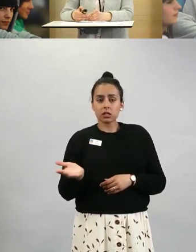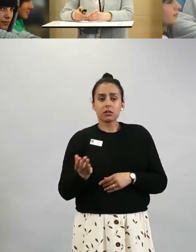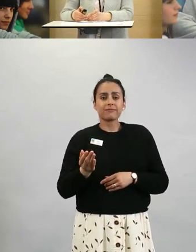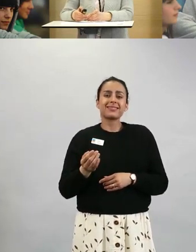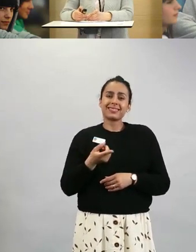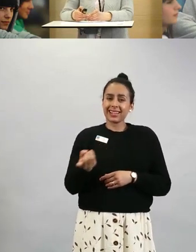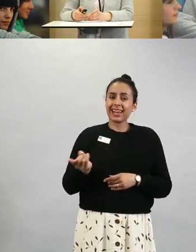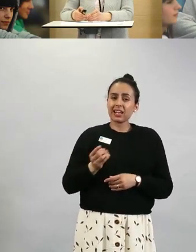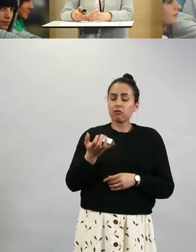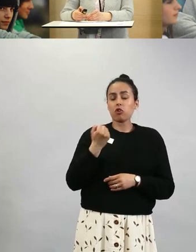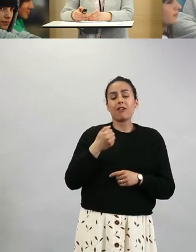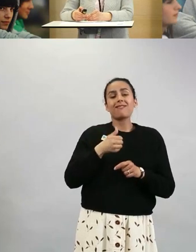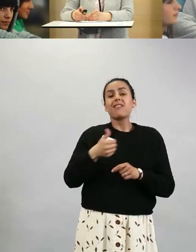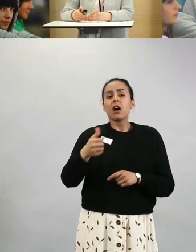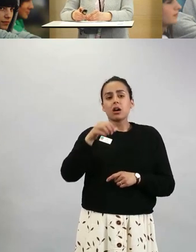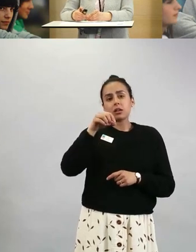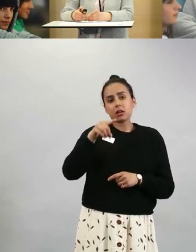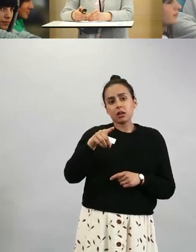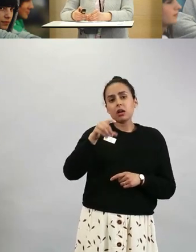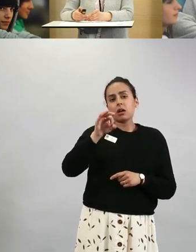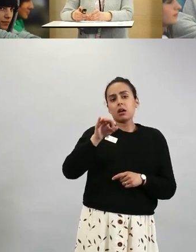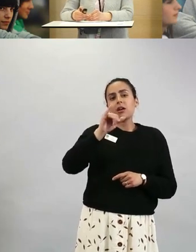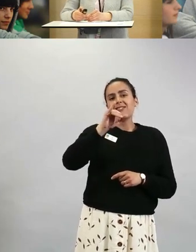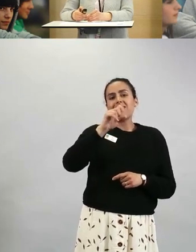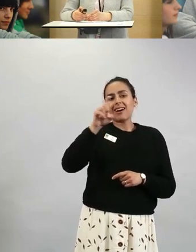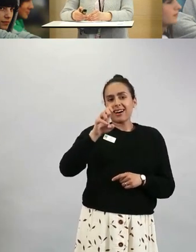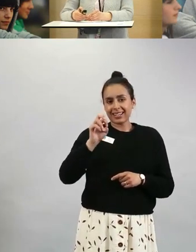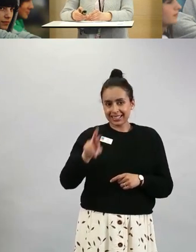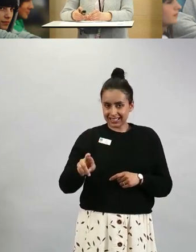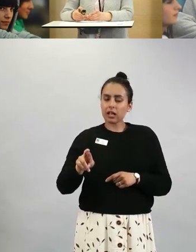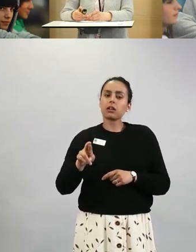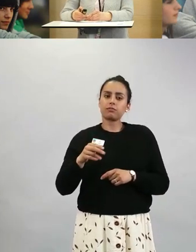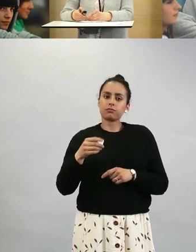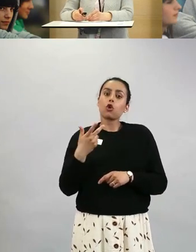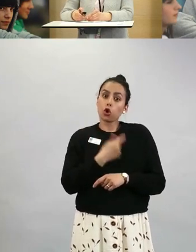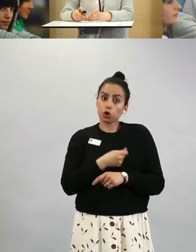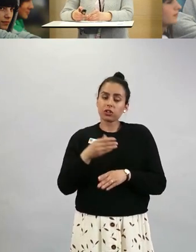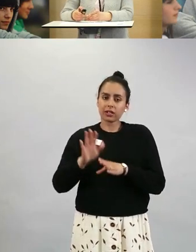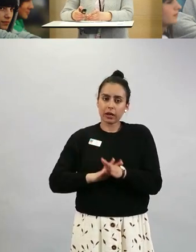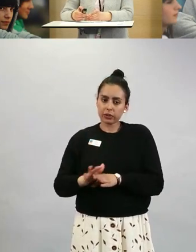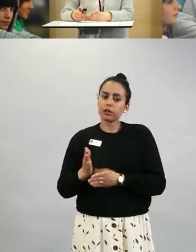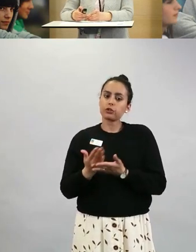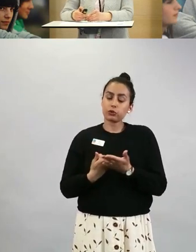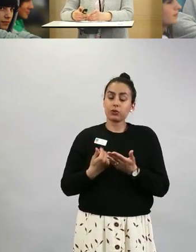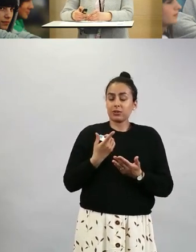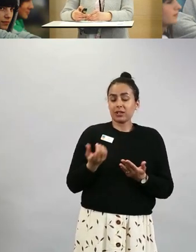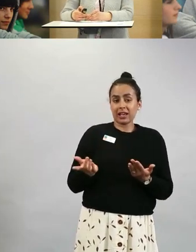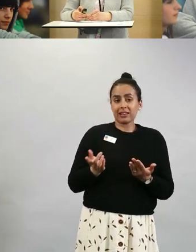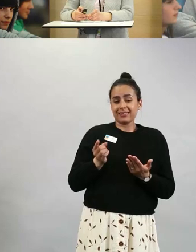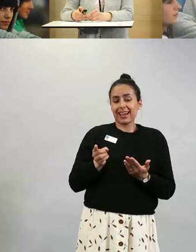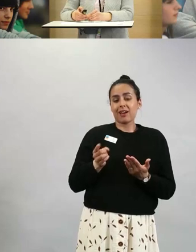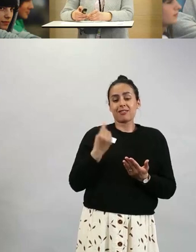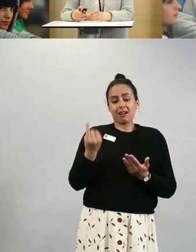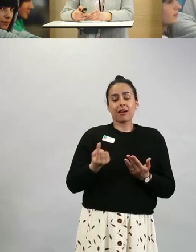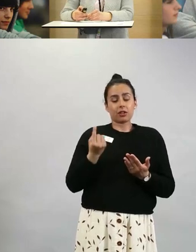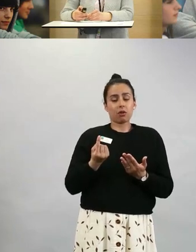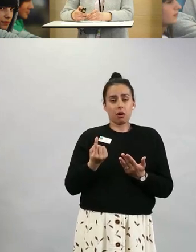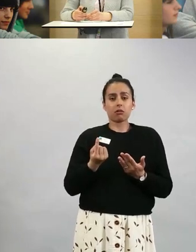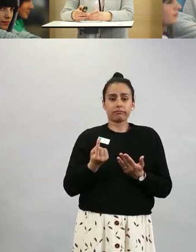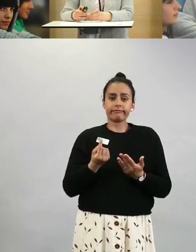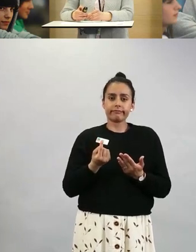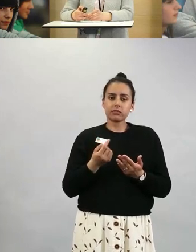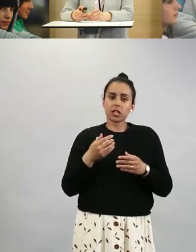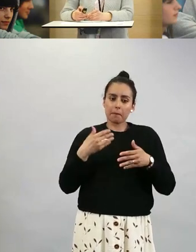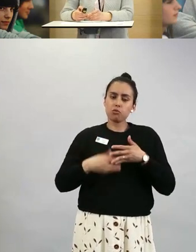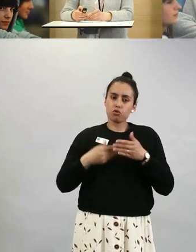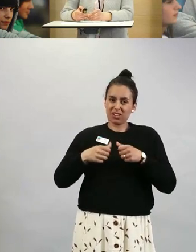Comirnatio-rokotetta. Se on ainoa, jolla on myyntilupa 16 vuodesta eteenpäin nyt tällä hetkellä. Eli heitä sitten